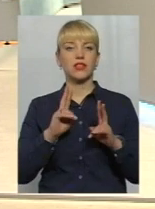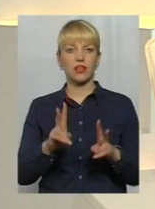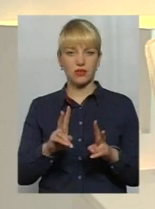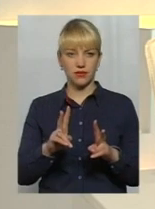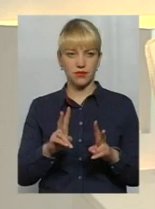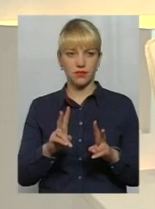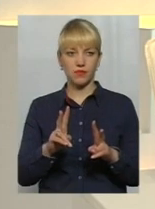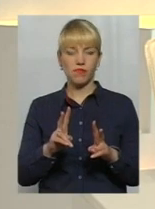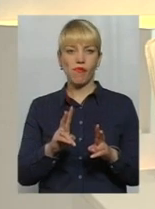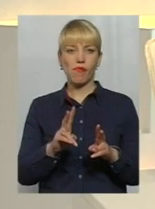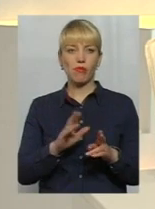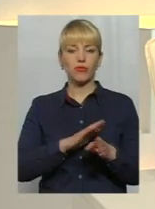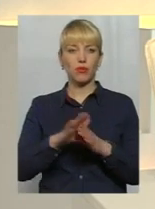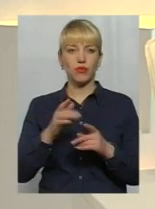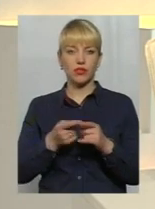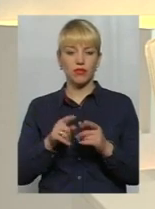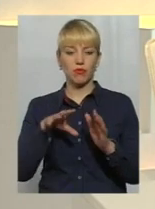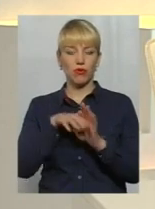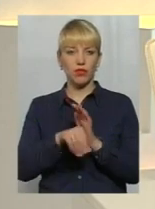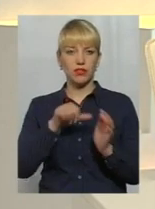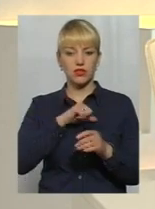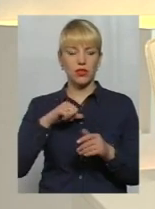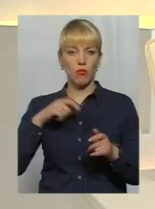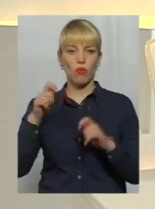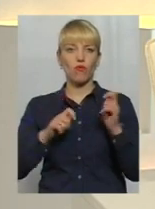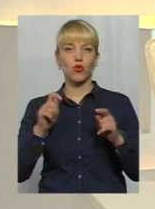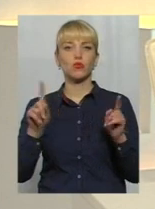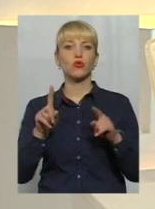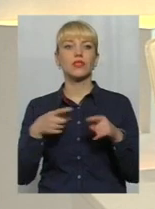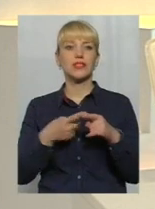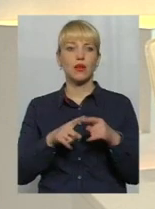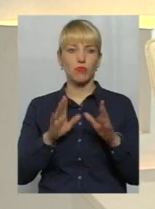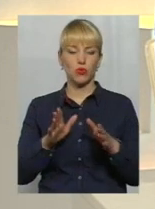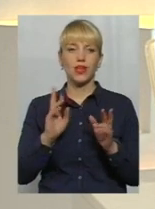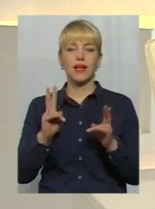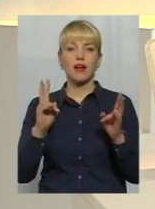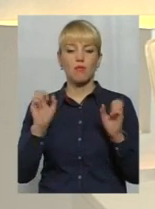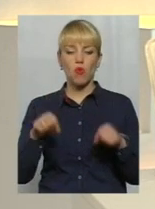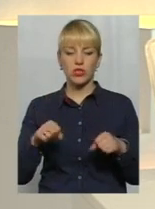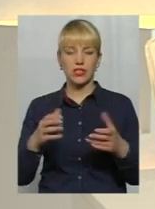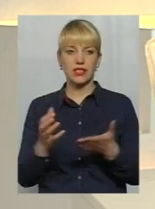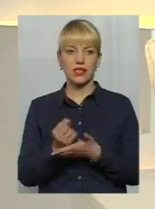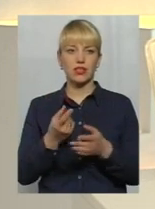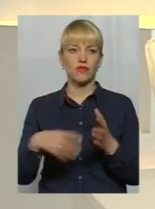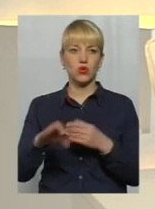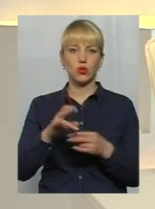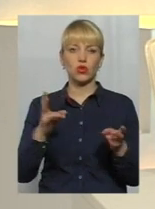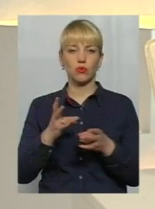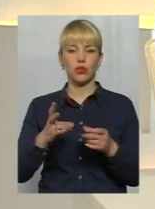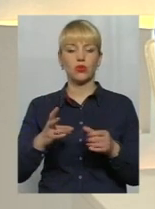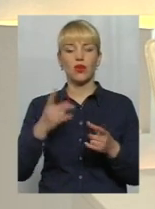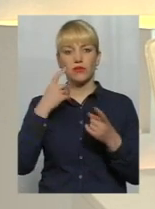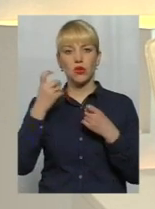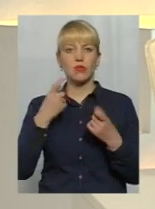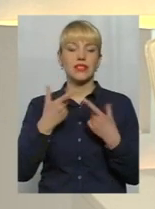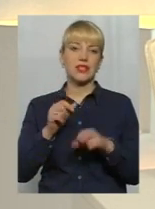відбуватиметься проведення самого форуму і що це буде, як можна знайти всю необхідну інформацію, де її